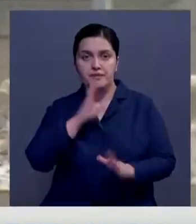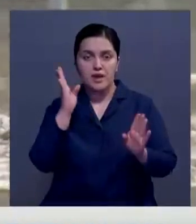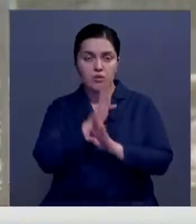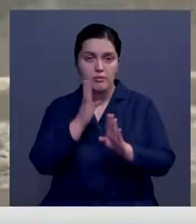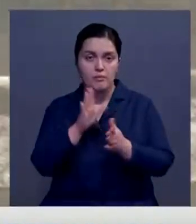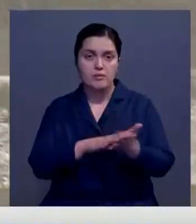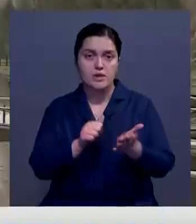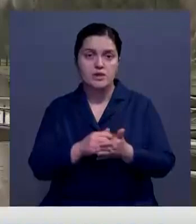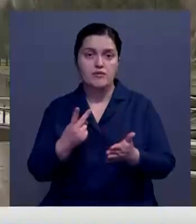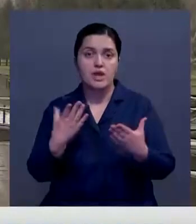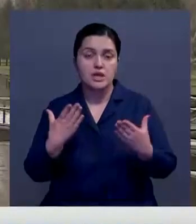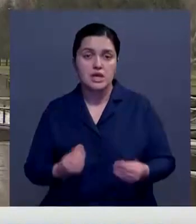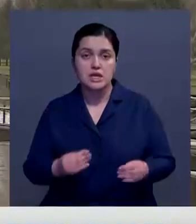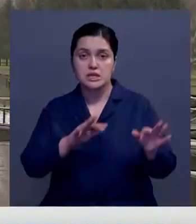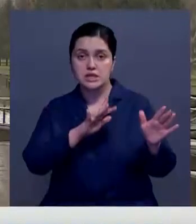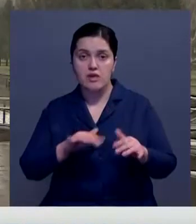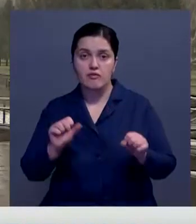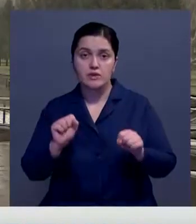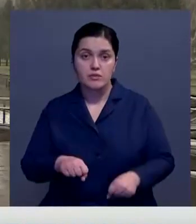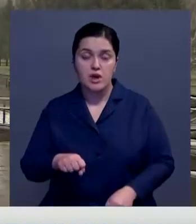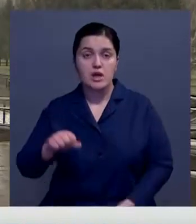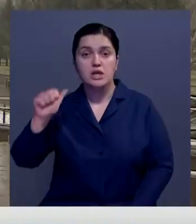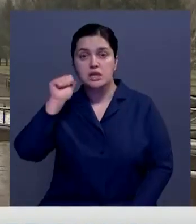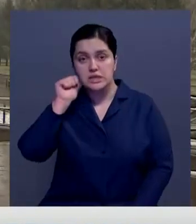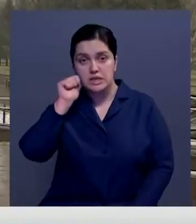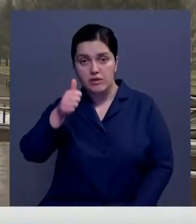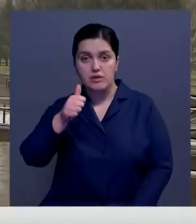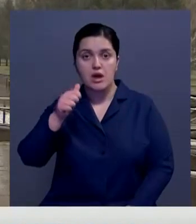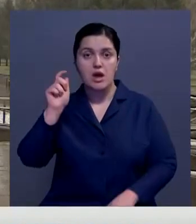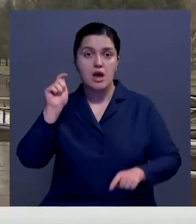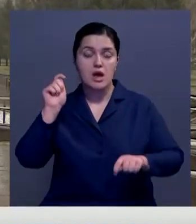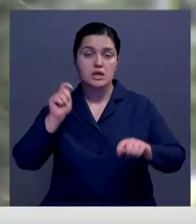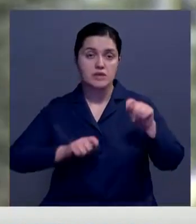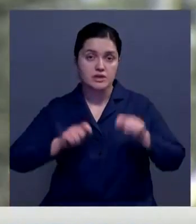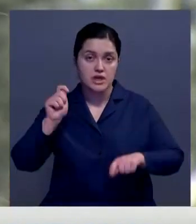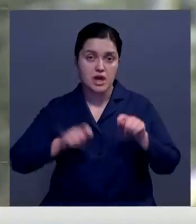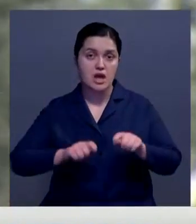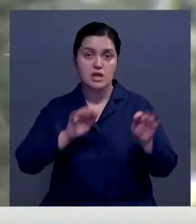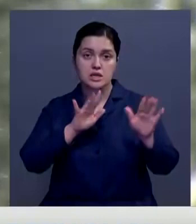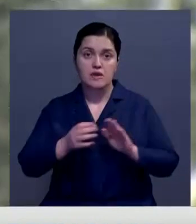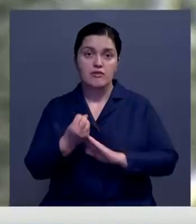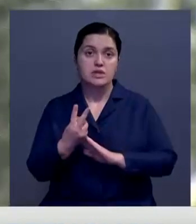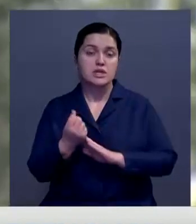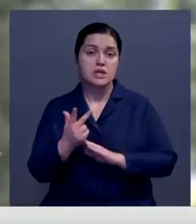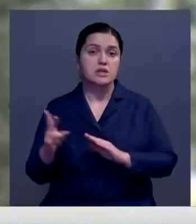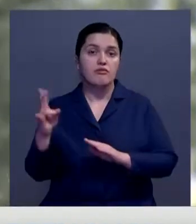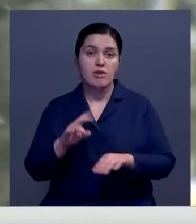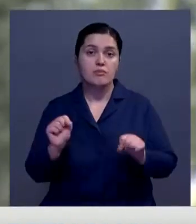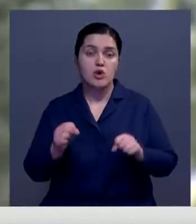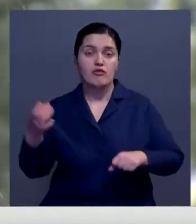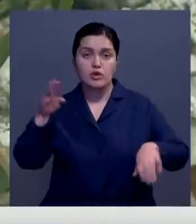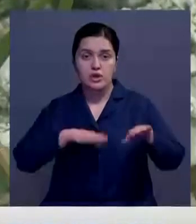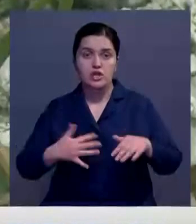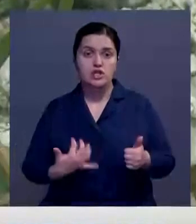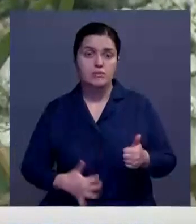области непогода продлится два дня. Снег, гололед там возможны и завтра. Обильные осадки в виде дождя и снега 12-13 ноября